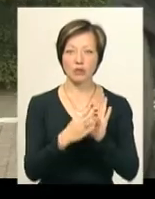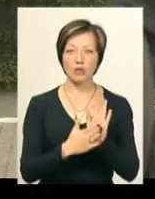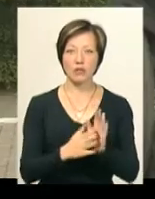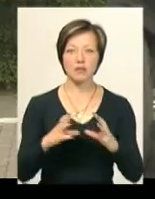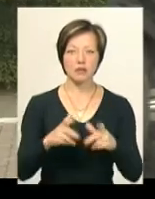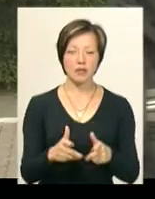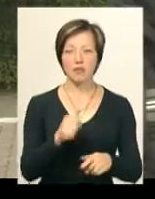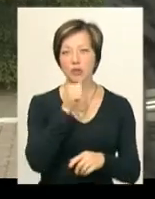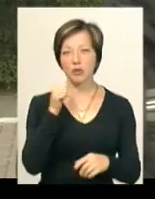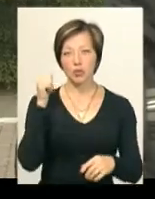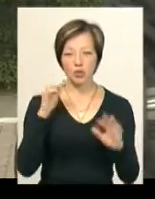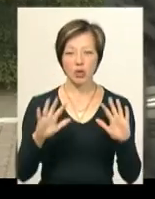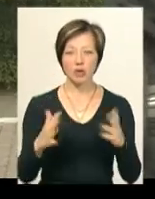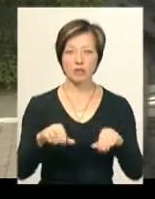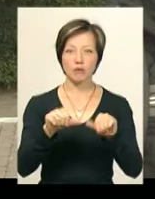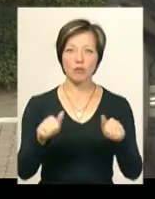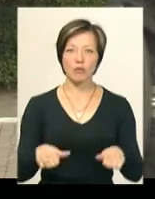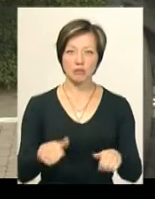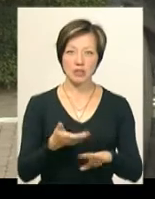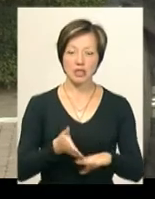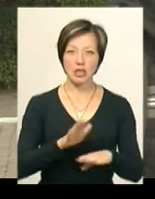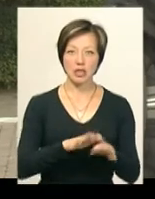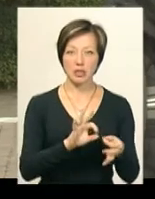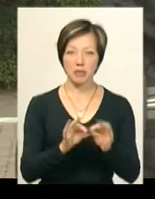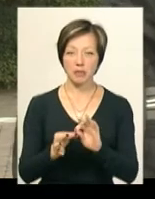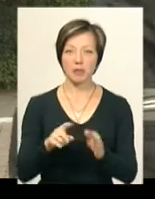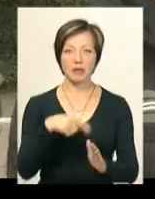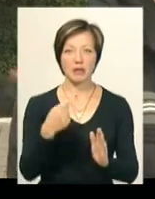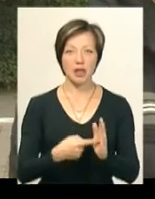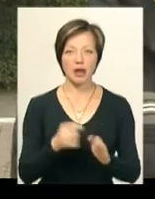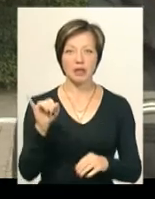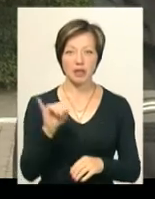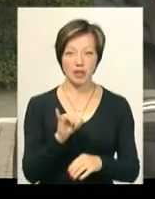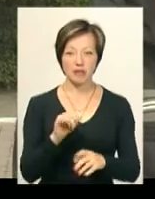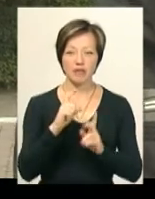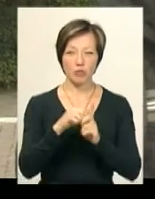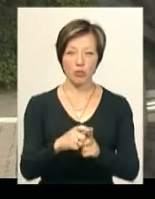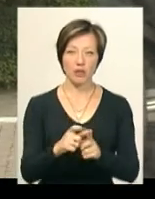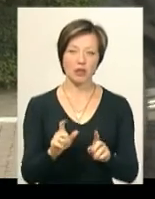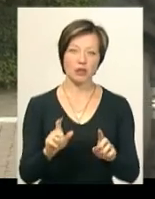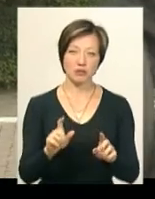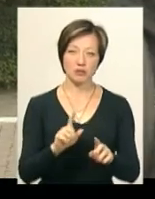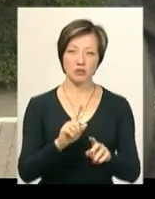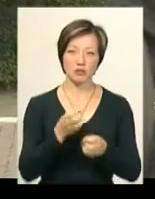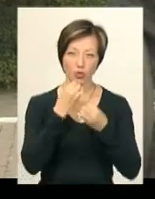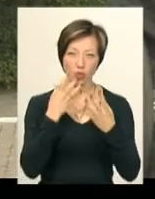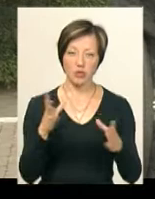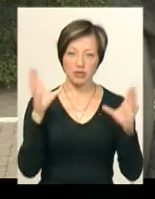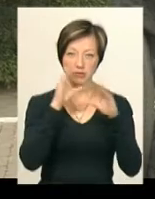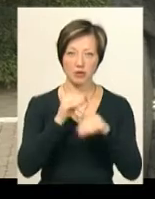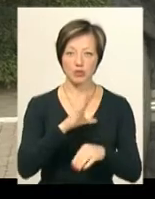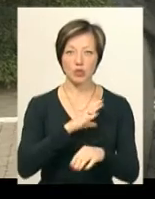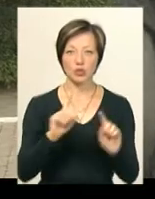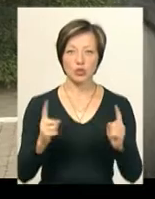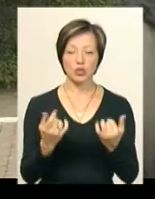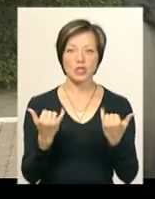плані». «Минулого разу сформували досить складні питання і відповіли досить добре справились. Ми були дуже